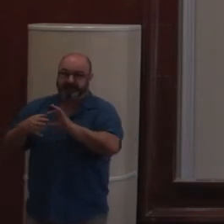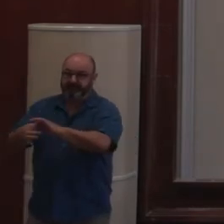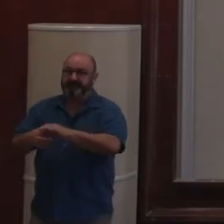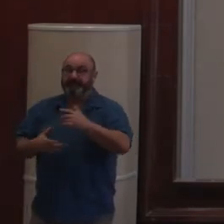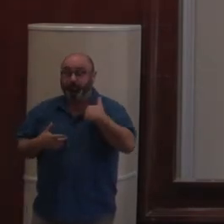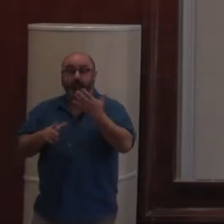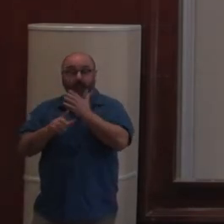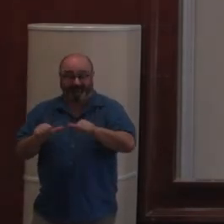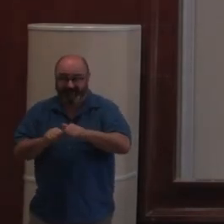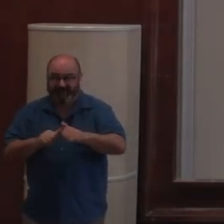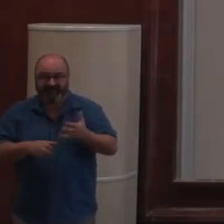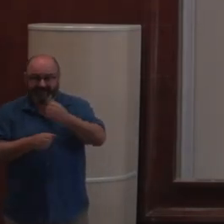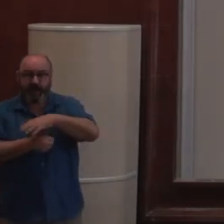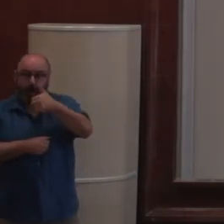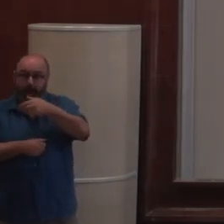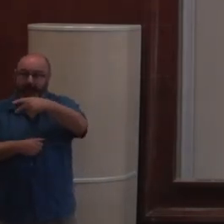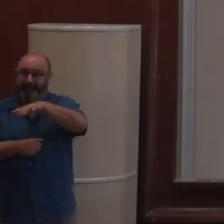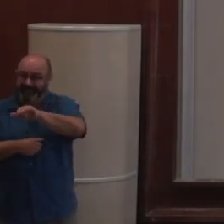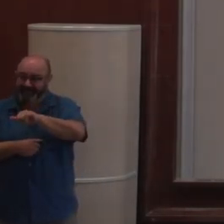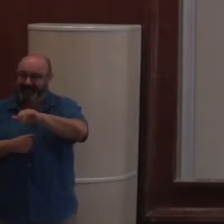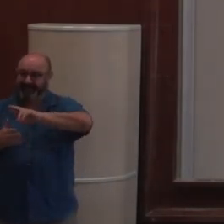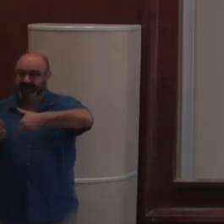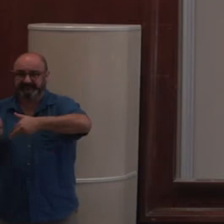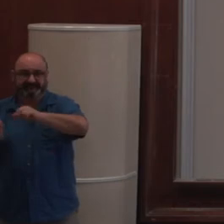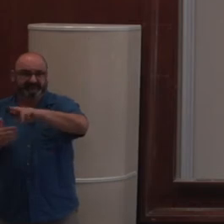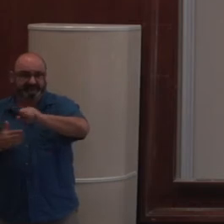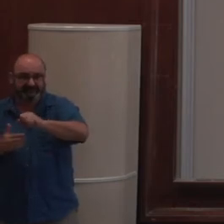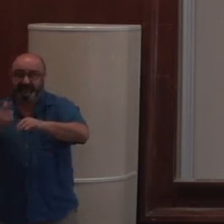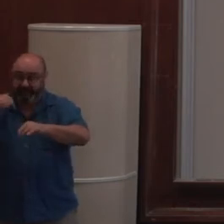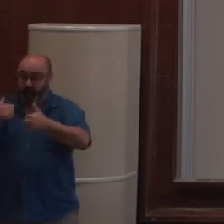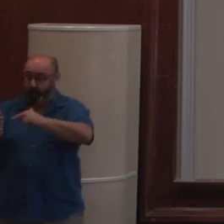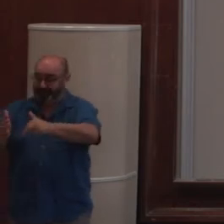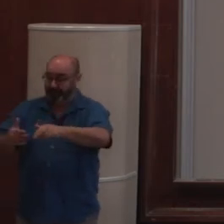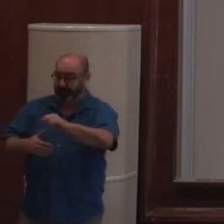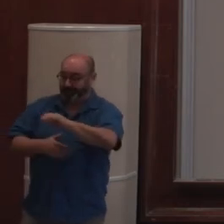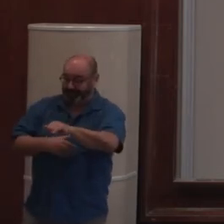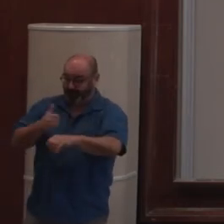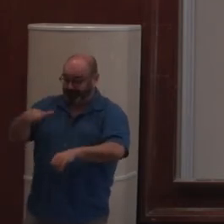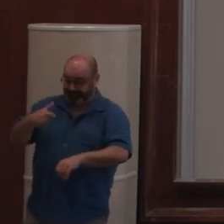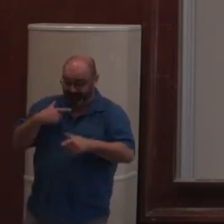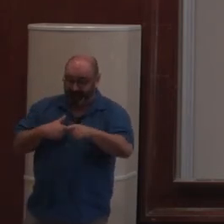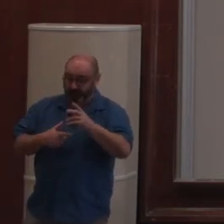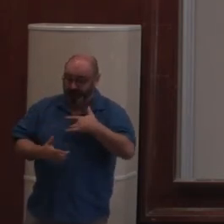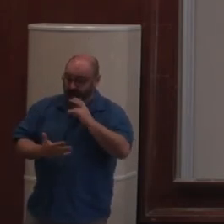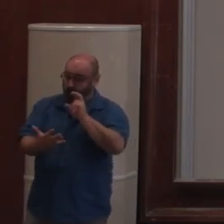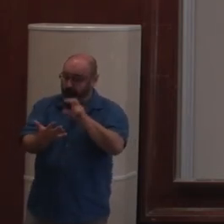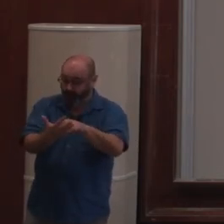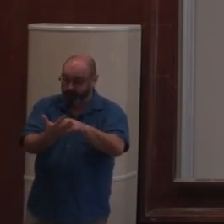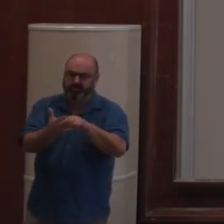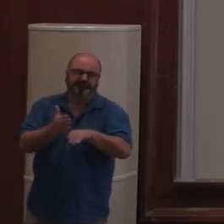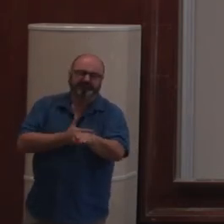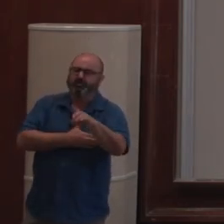c'est qu'on n fait qu'une seule API reste.'est-à qu'on a fait un contrat d'API unique qui marche aussi bien sur Plone, le Plone actuel, qui est Zop, etc.